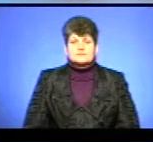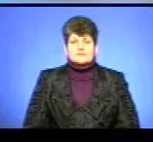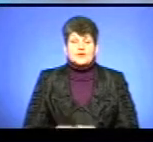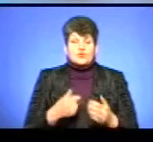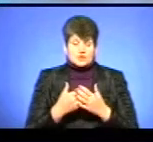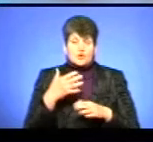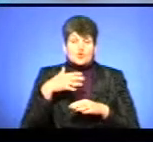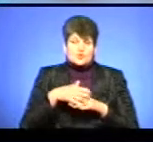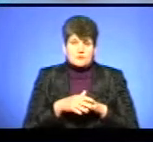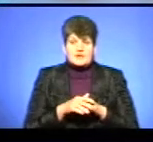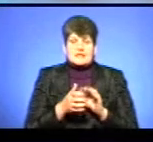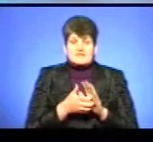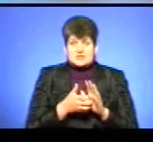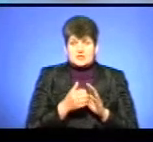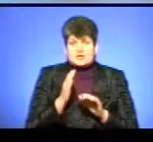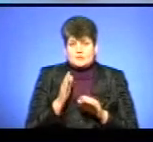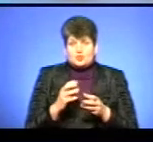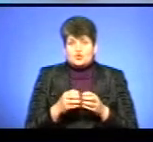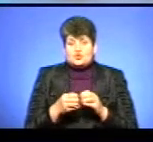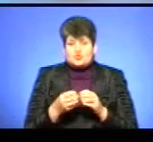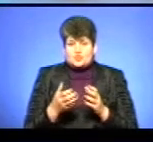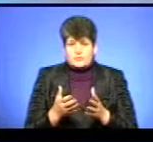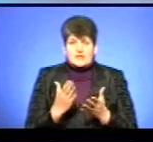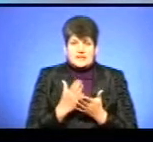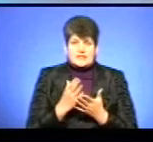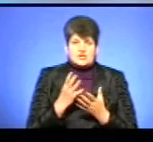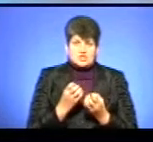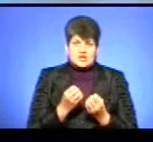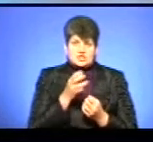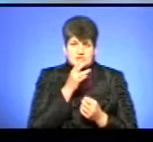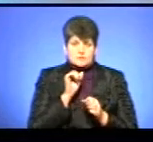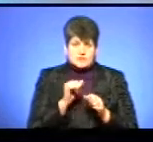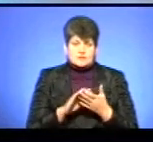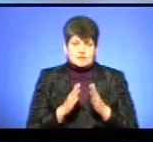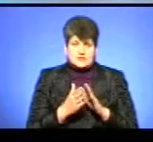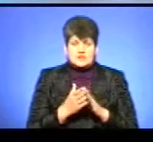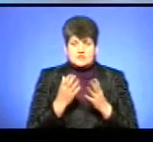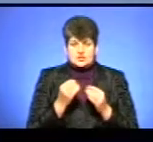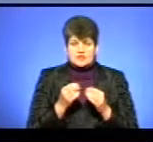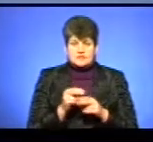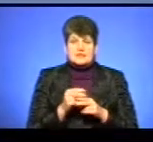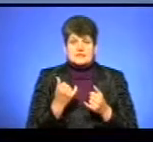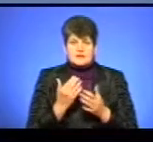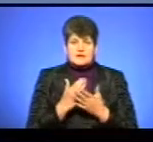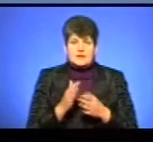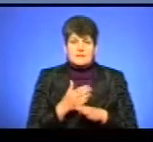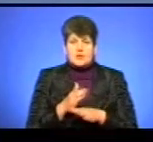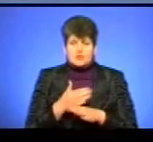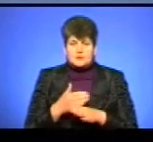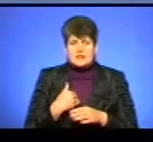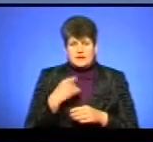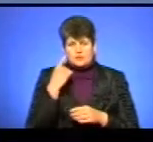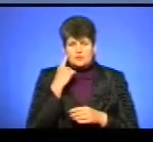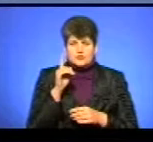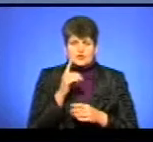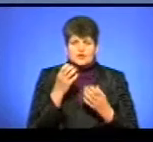Отже, розуміємо, що все-таки не вистачати буде якоїсь суми, але є ще час, ймовірно, ситуація може також Звичайно, зараз ведеться оцей перерозподіл, і я думаю, що ми,